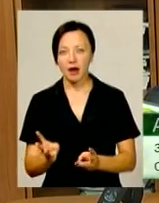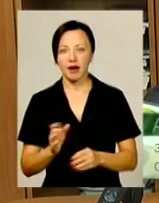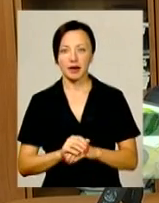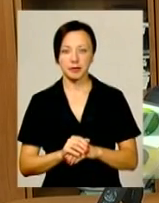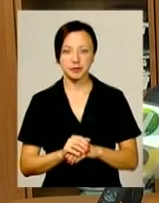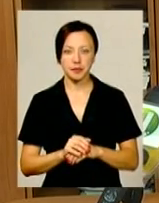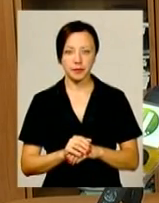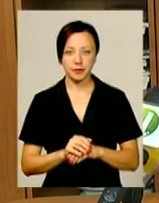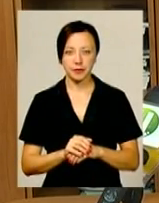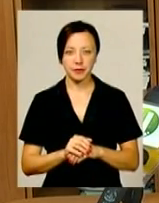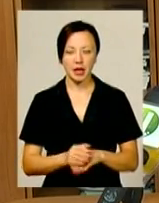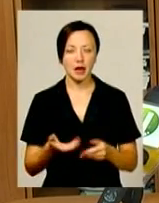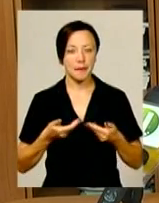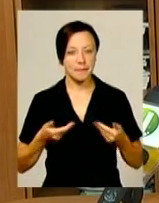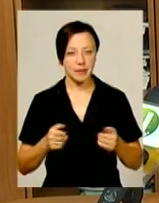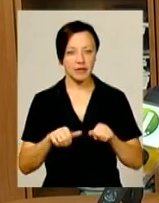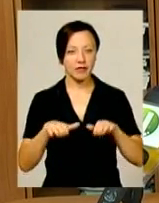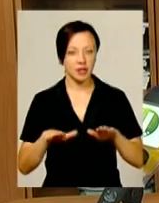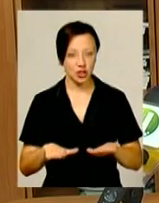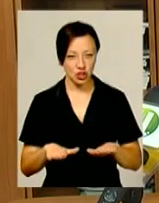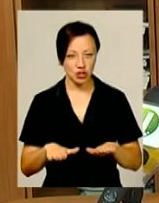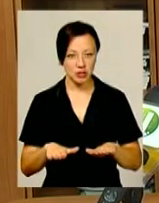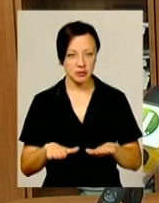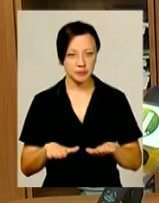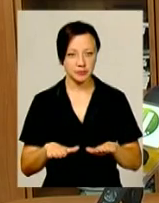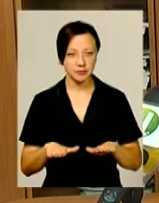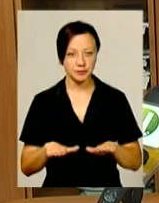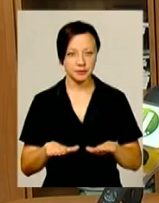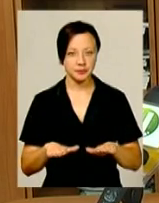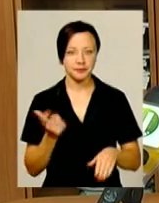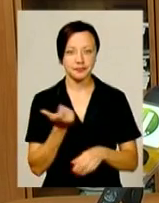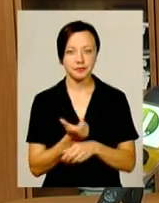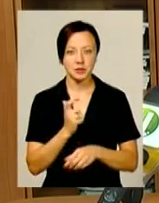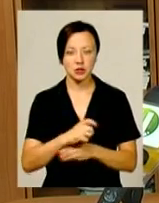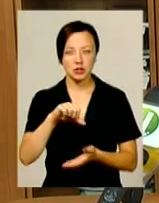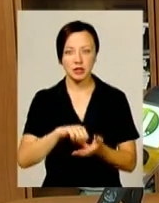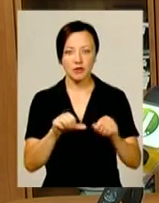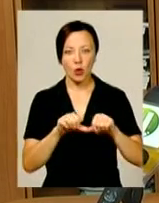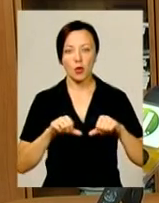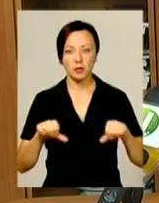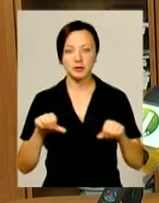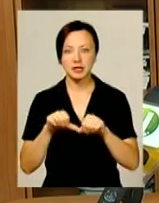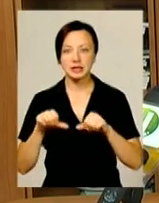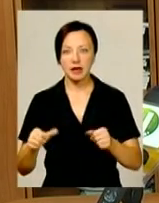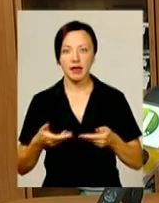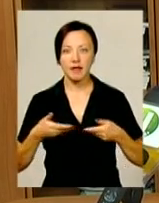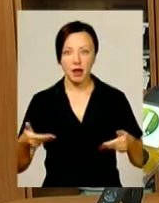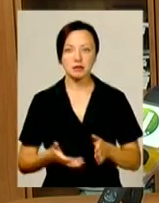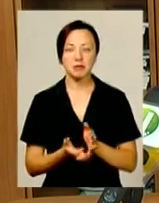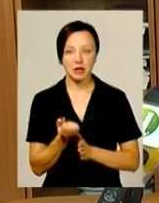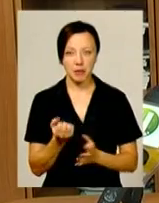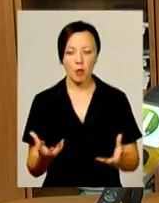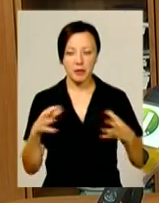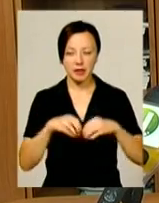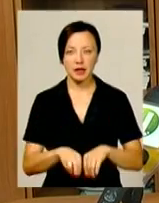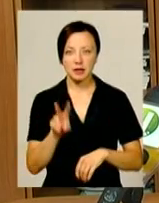ми вирішили, і, скажімо, більшість членів комісії нас підтримали, об